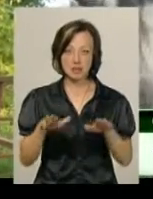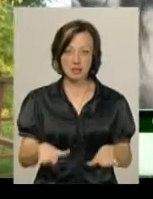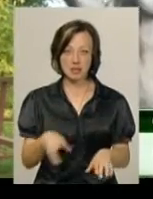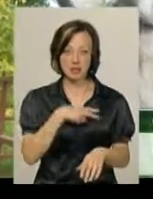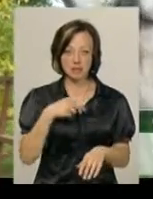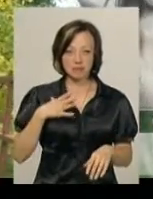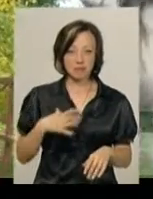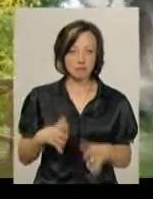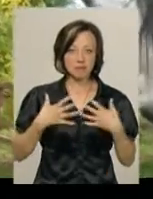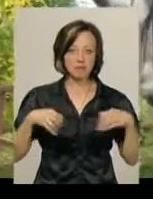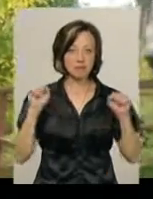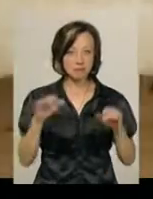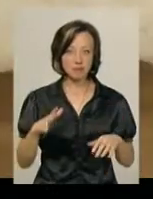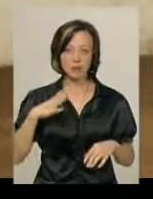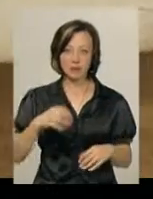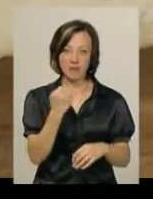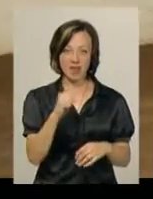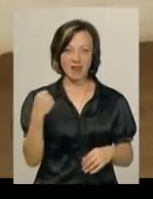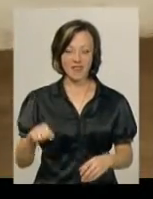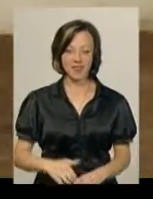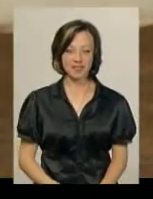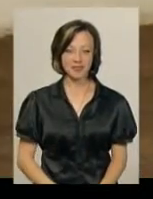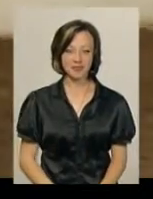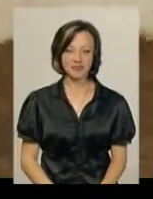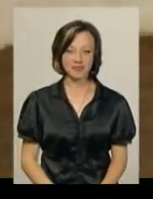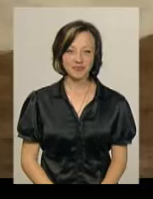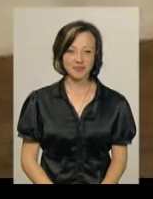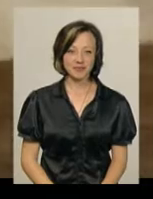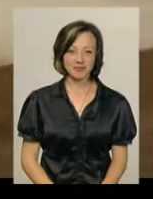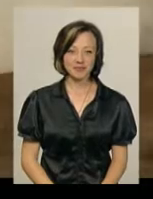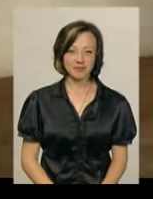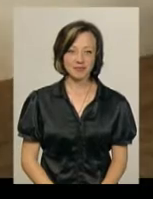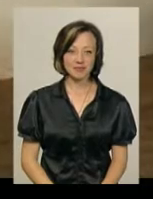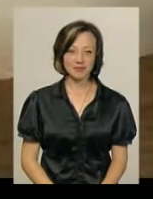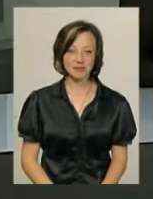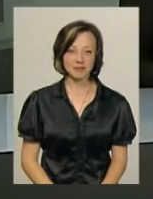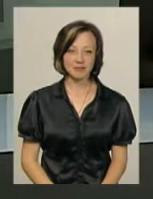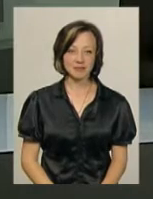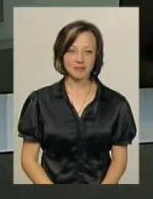вже мусив вигравати. Світлана Поробок, Володимир Паламар, новини Поділяцентр.